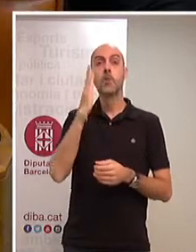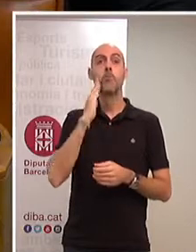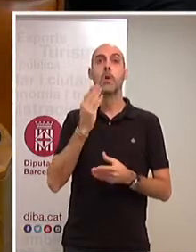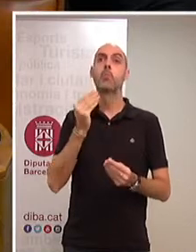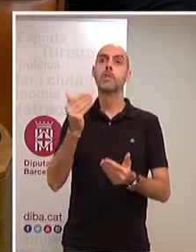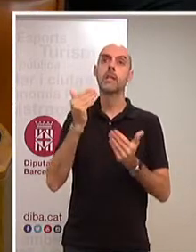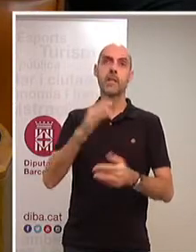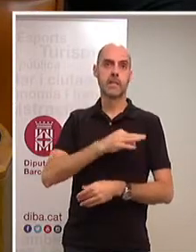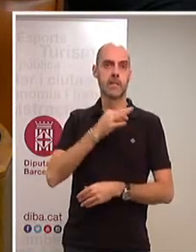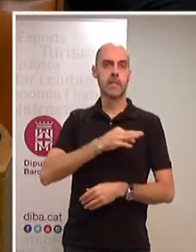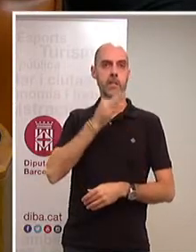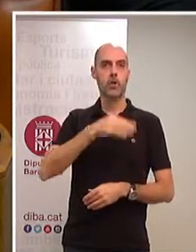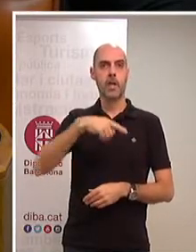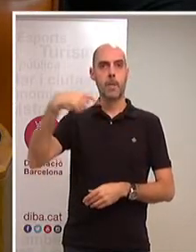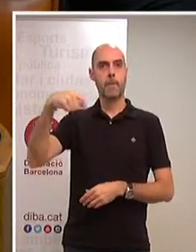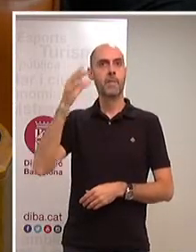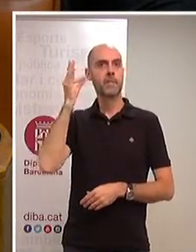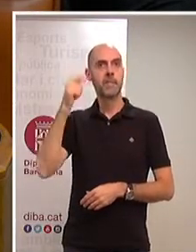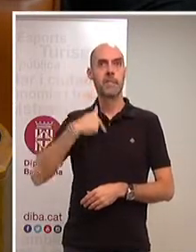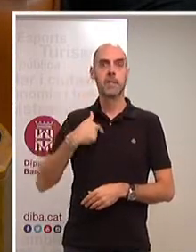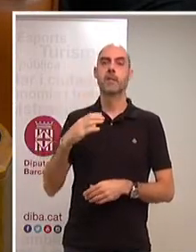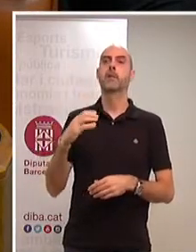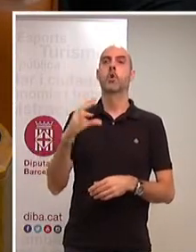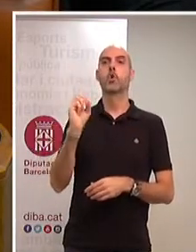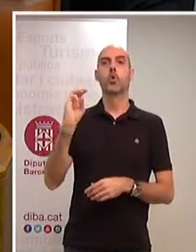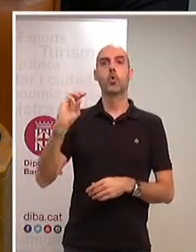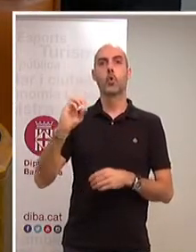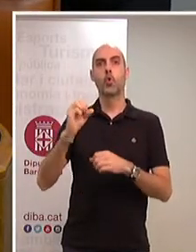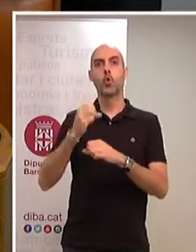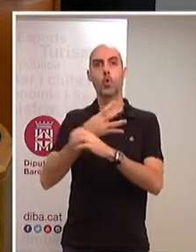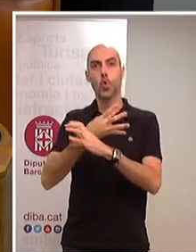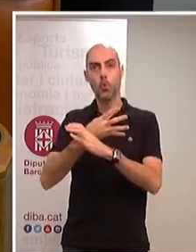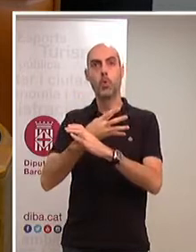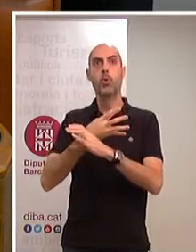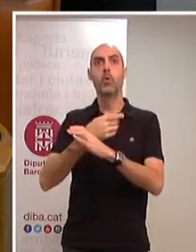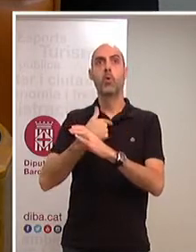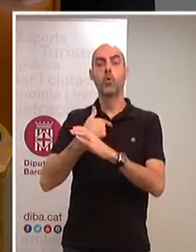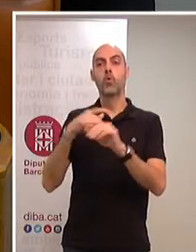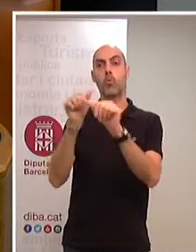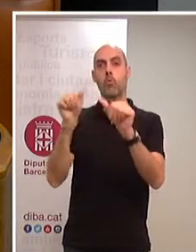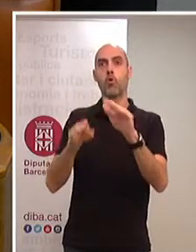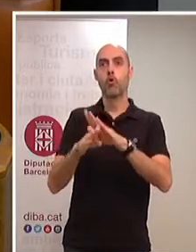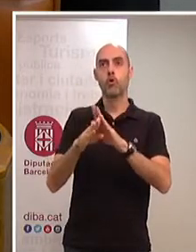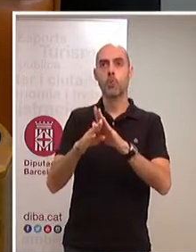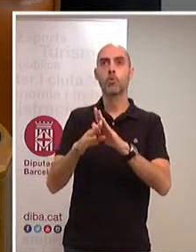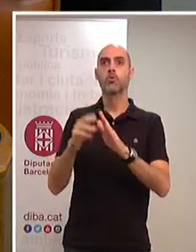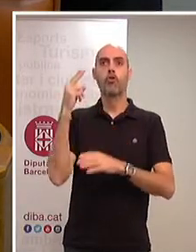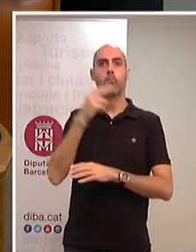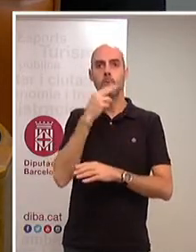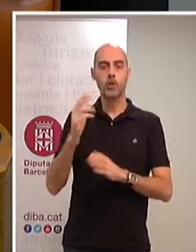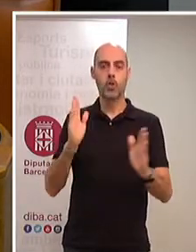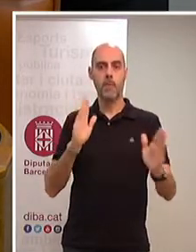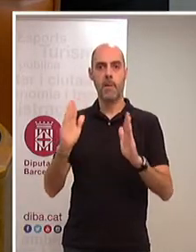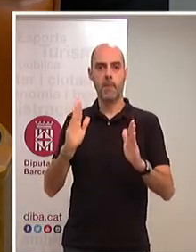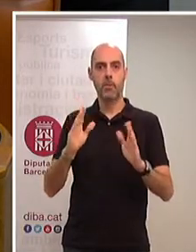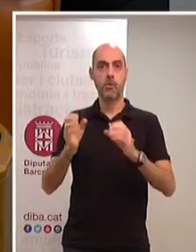presidenta. Nosaltres, des de la CUP Oblectiu, he sabut que tenim el compromís d'acabar els mandats, encara que